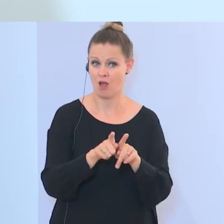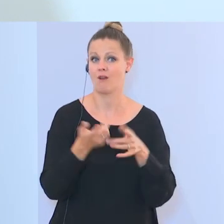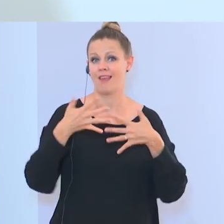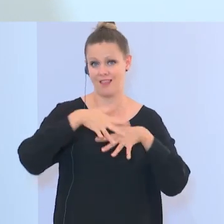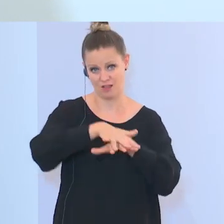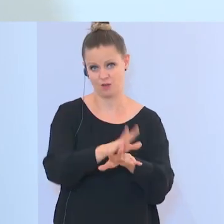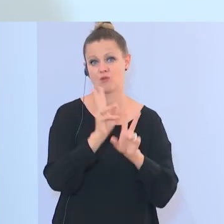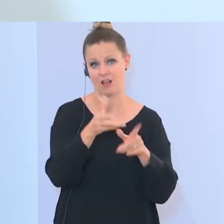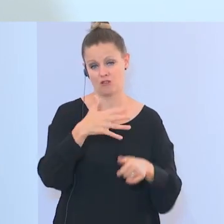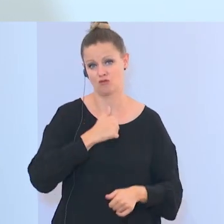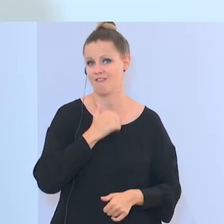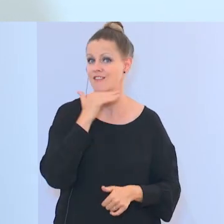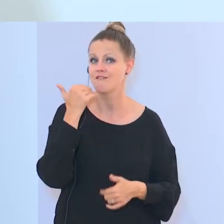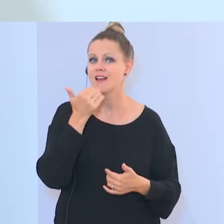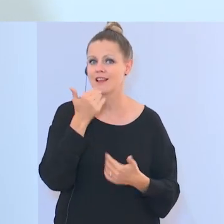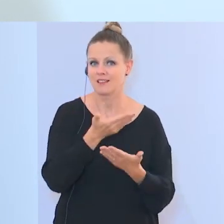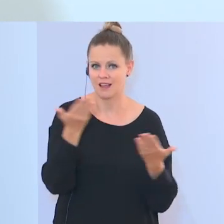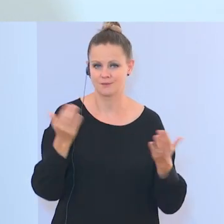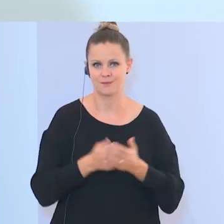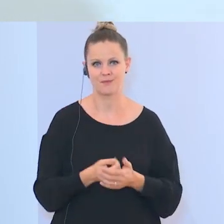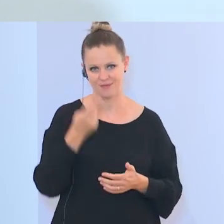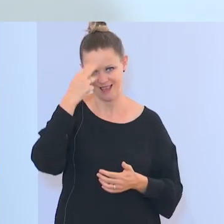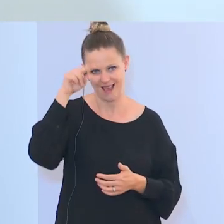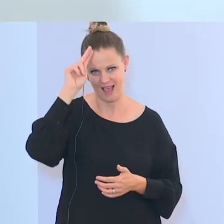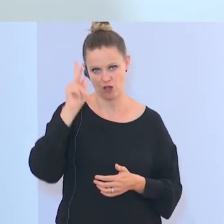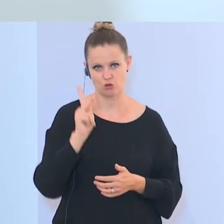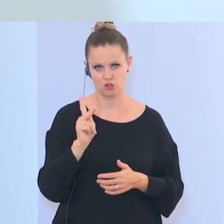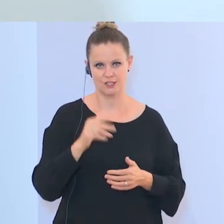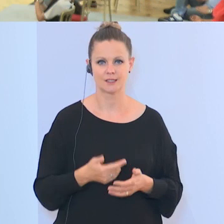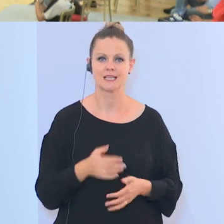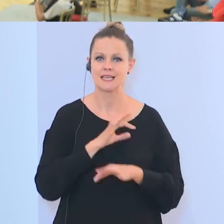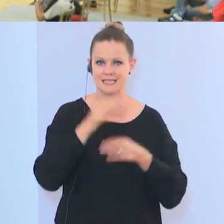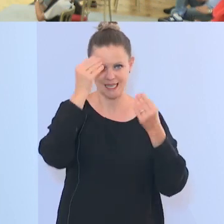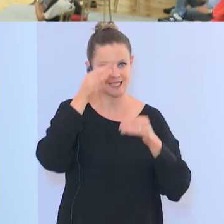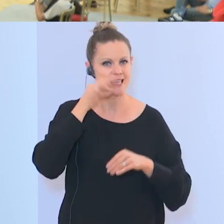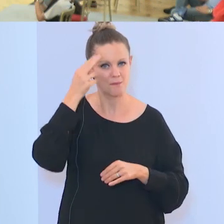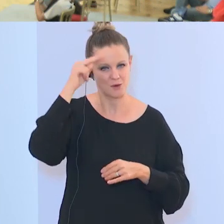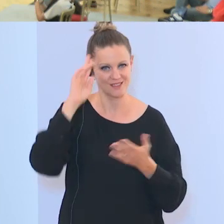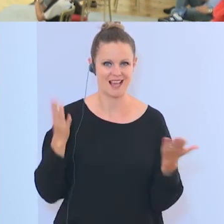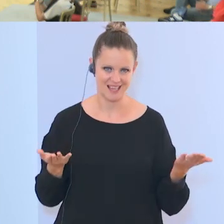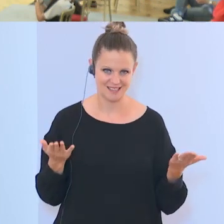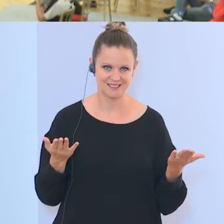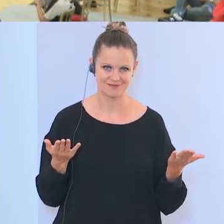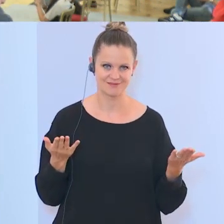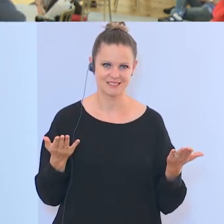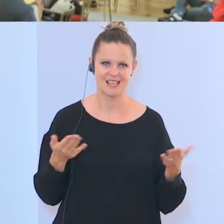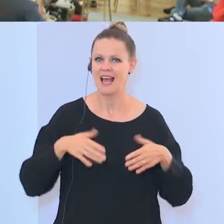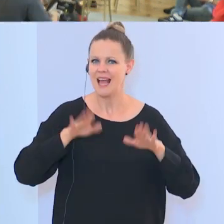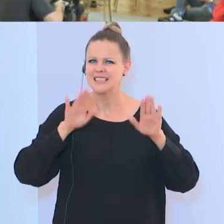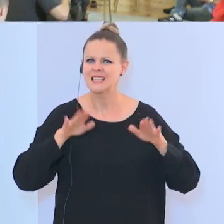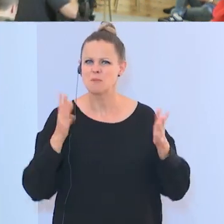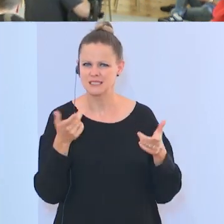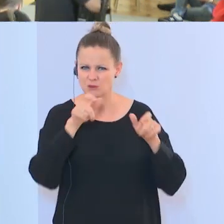Integration. Vielen Dank. Herr Koshit, bitte. Ja, sehr geehrte Damen und Herren, wir haben, wenn es um den Islamismus